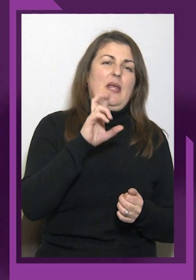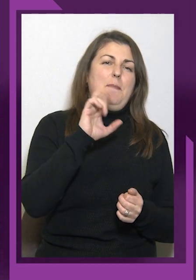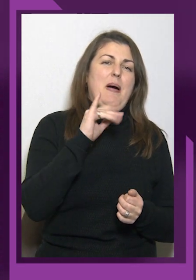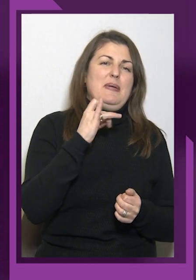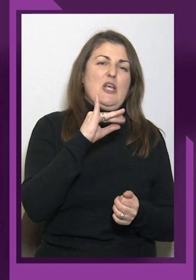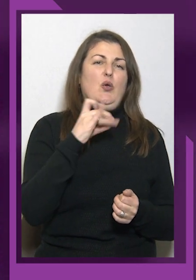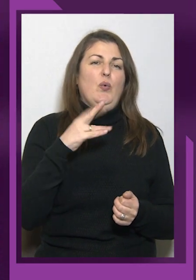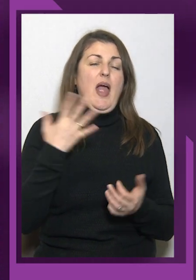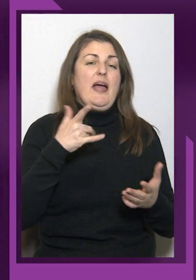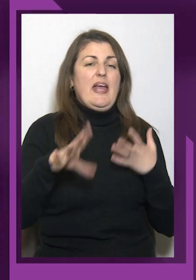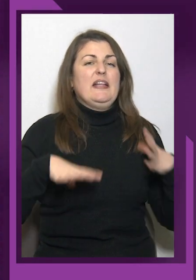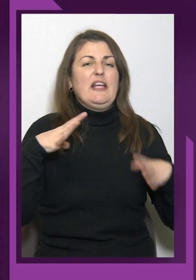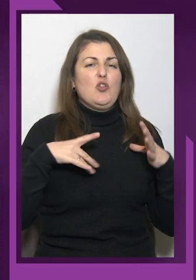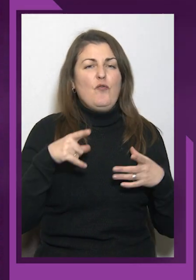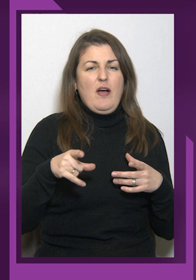Антона.